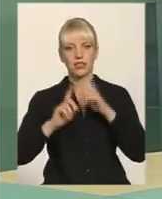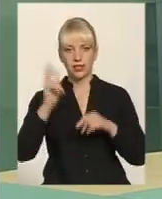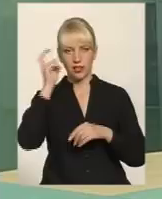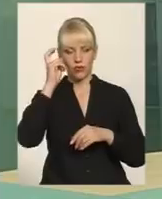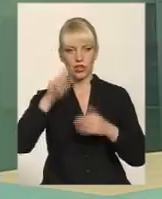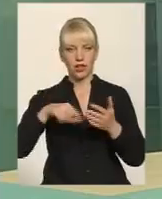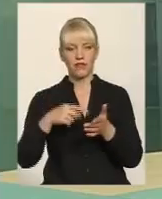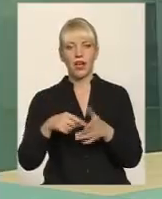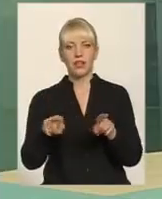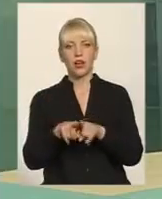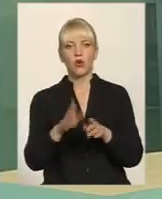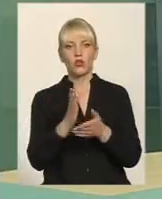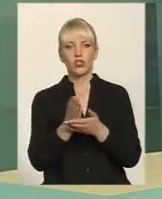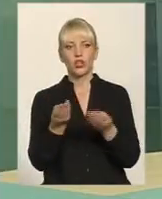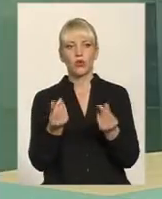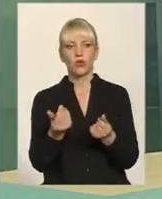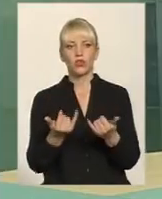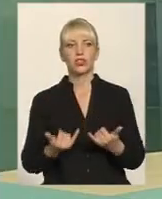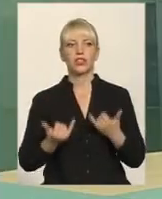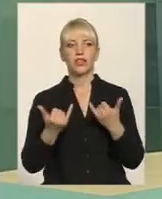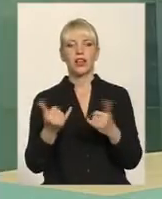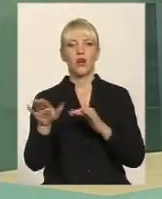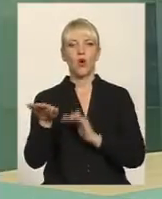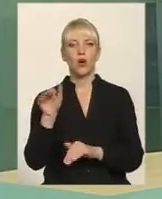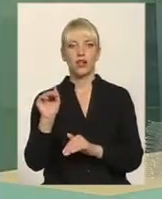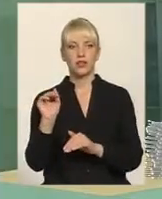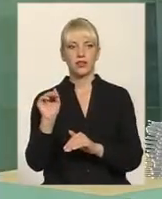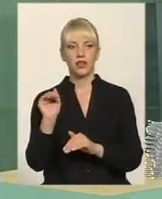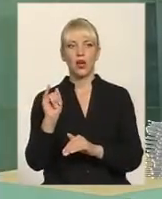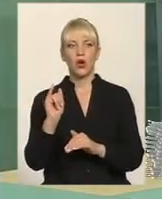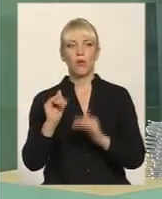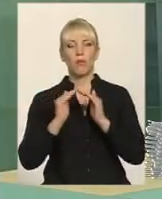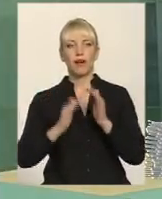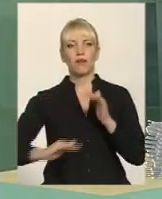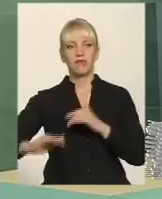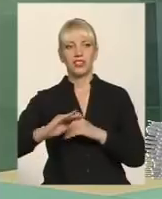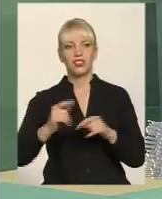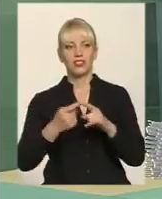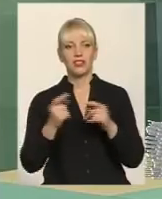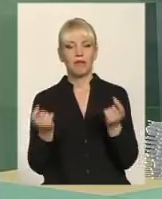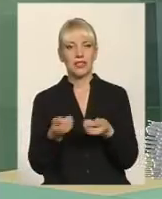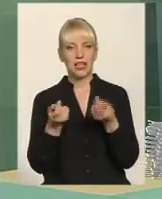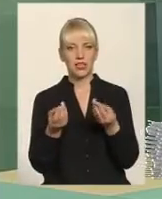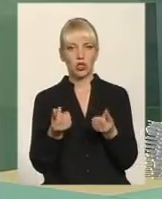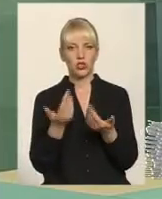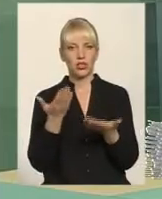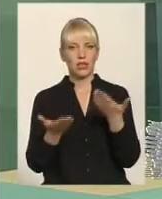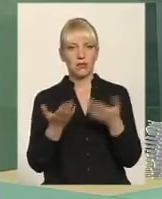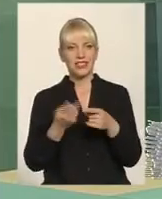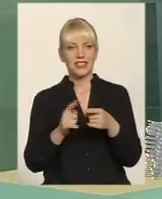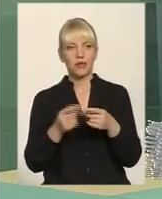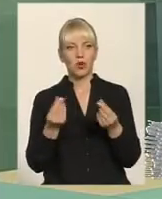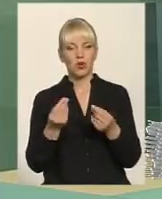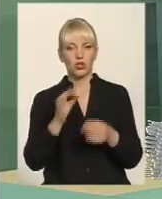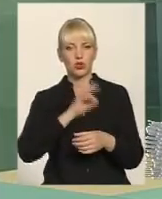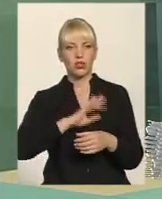скажімо так, кошти певні для оренди у приміщенні. Але ці кошти такі мізерні, що якщо б цими коштами скористатися,